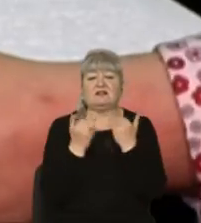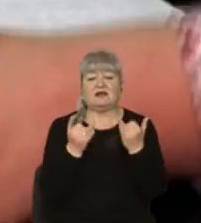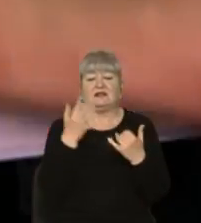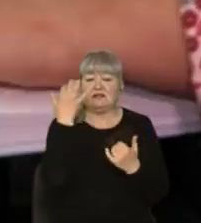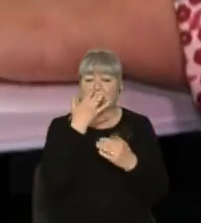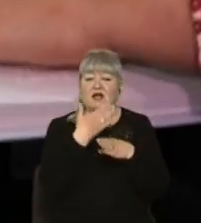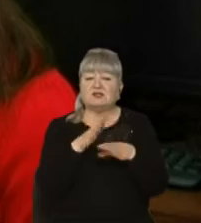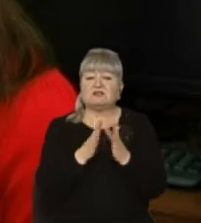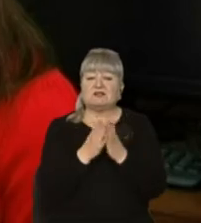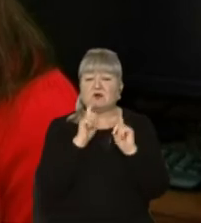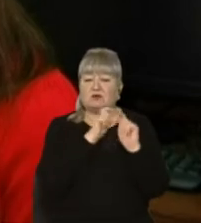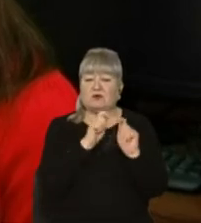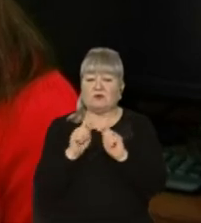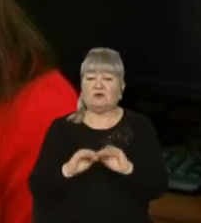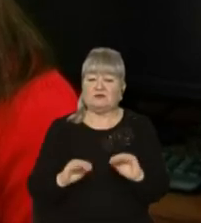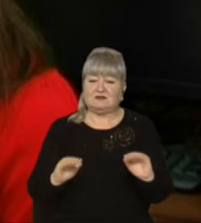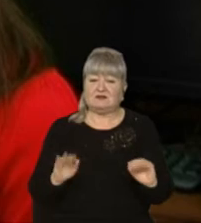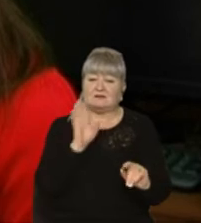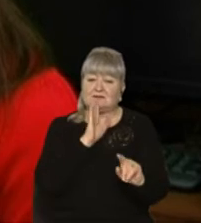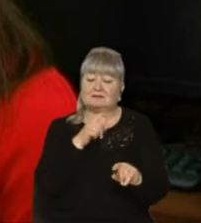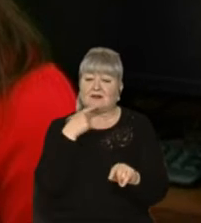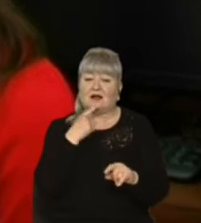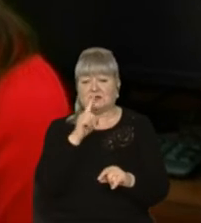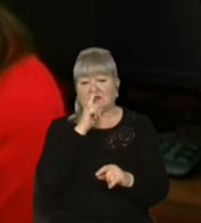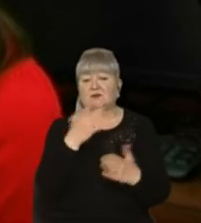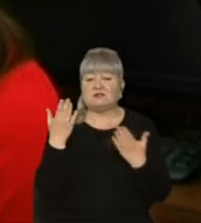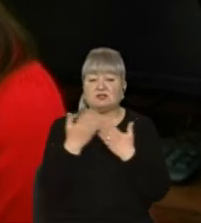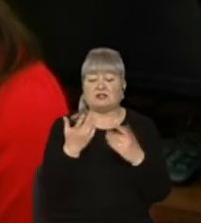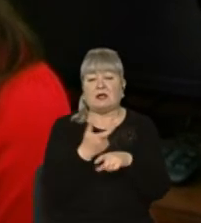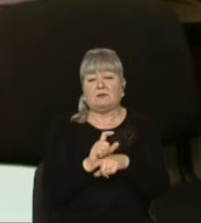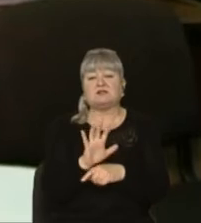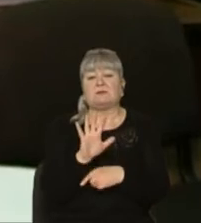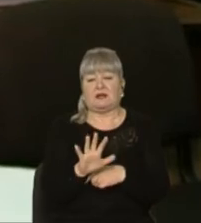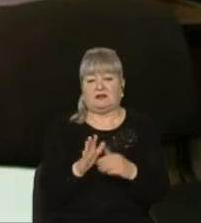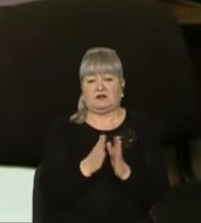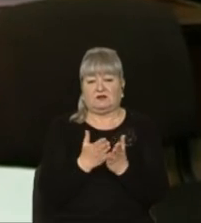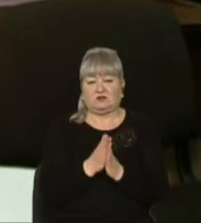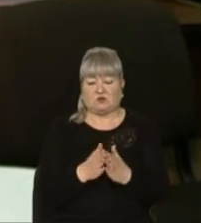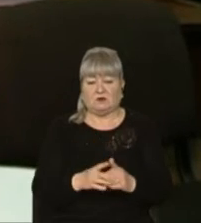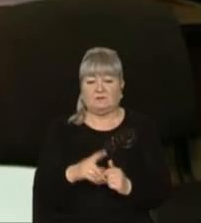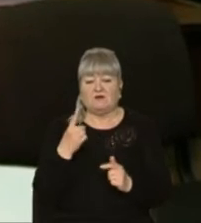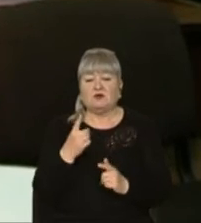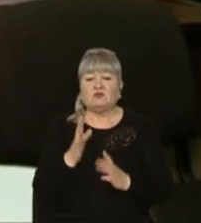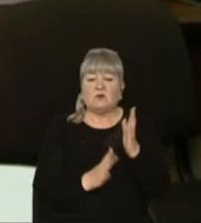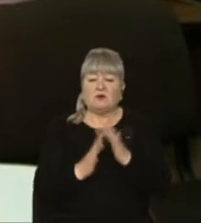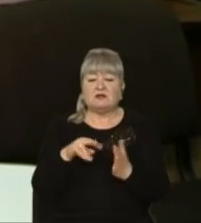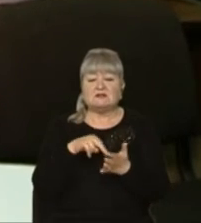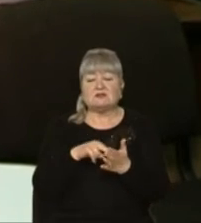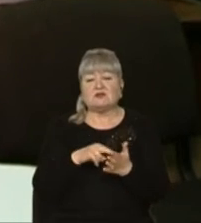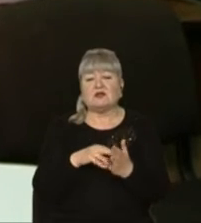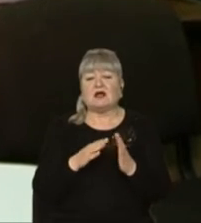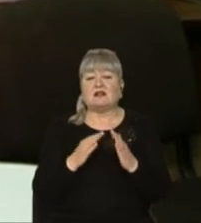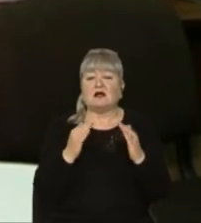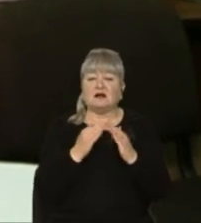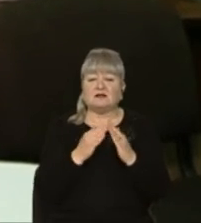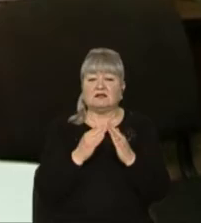Частину книжок дарують дітям. Віра Семків каже, за місяць читає більше п'яти книжок. В одному лісі стояла собі хатинка. І